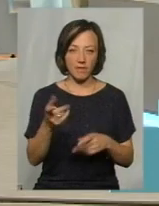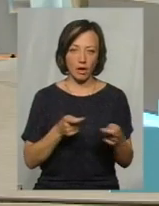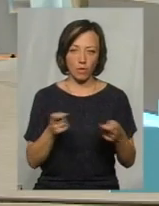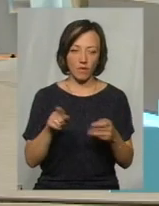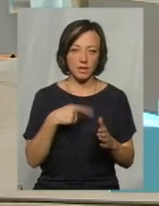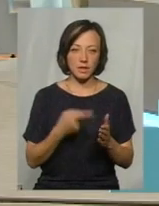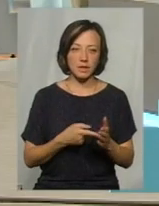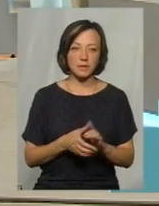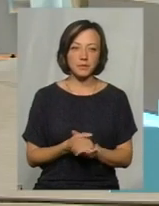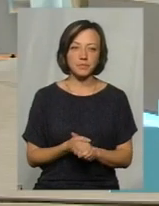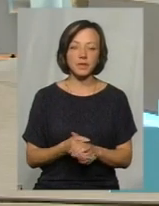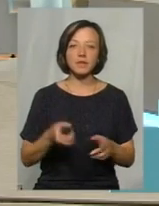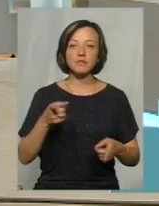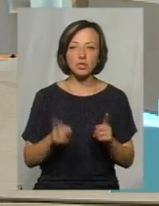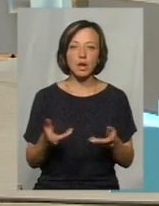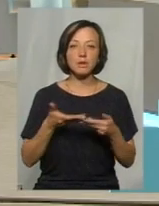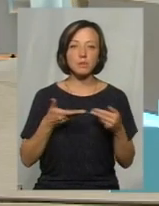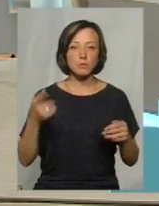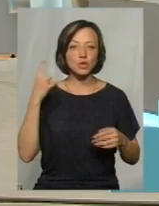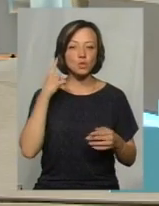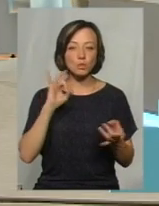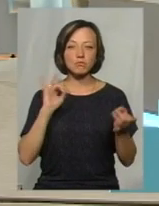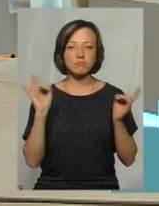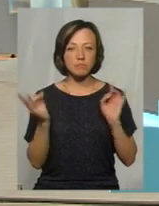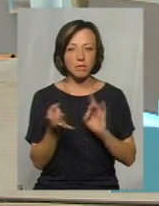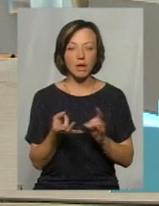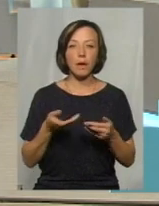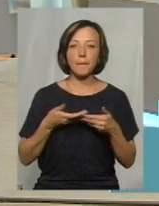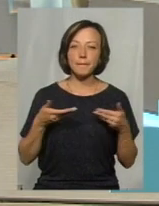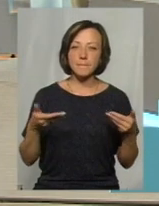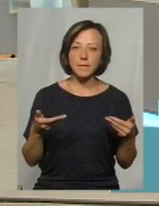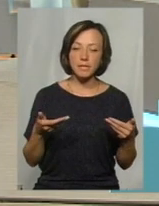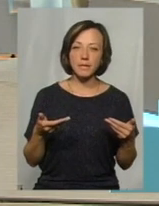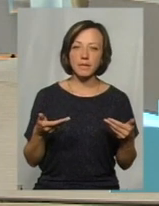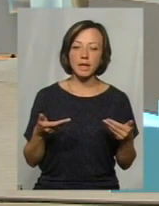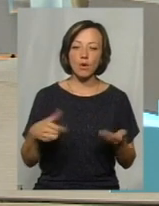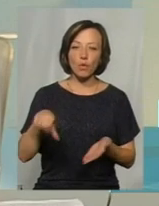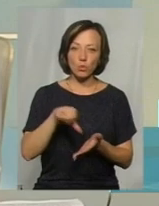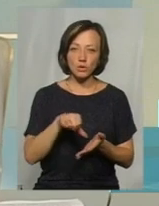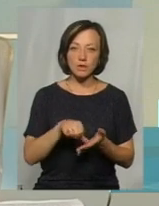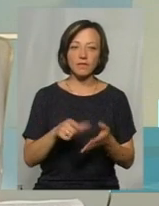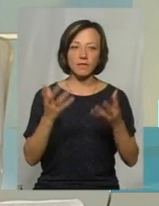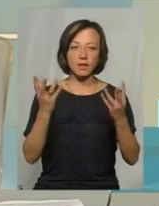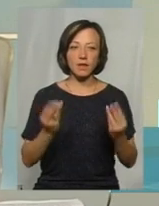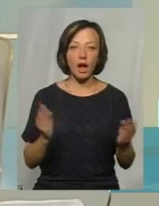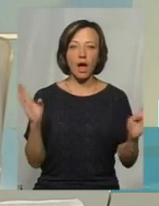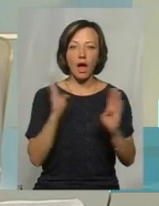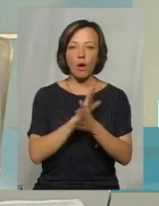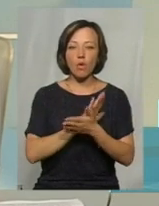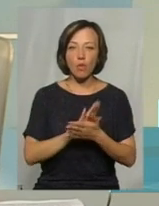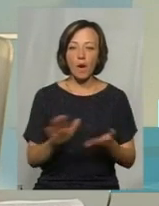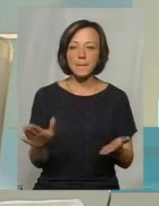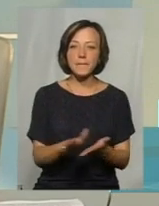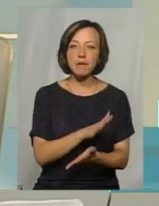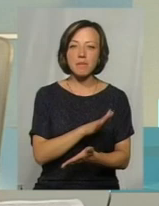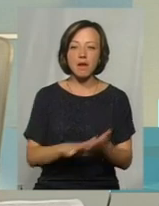Звичайно, ми чуємо це все на слуху, ми приймаємо самі участь в Днях екології, прибираємо